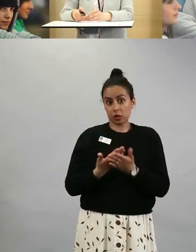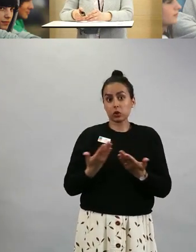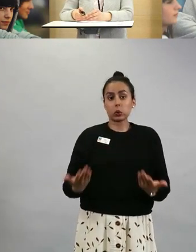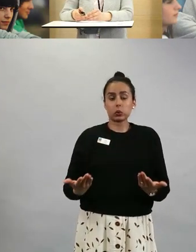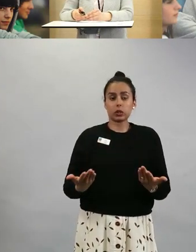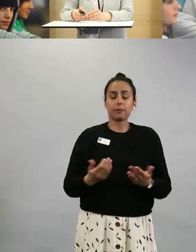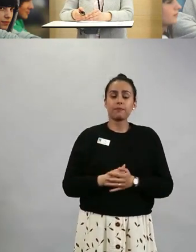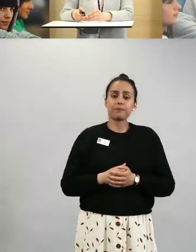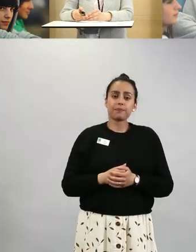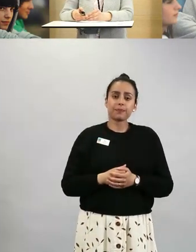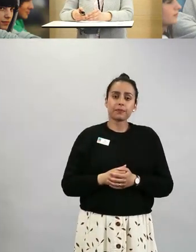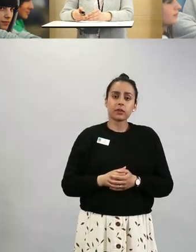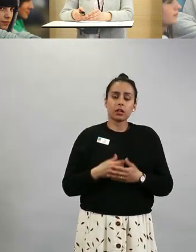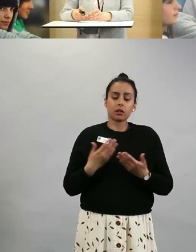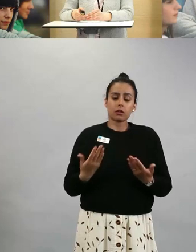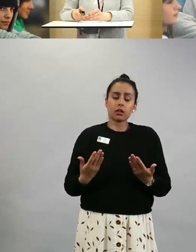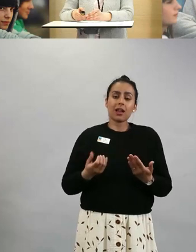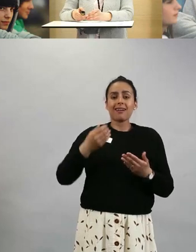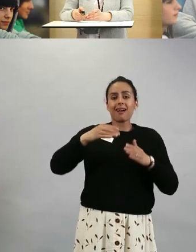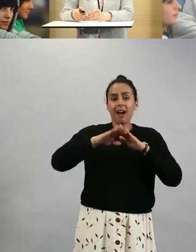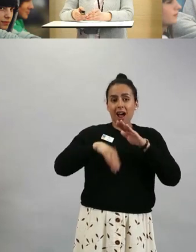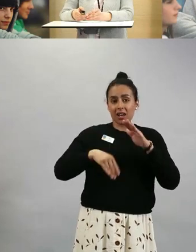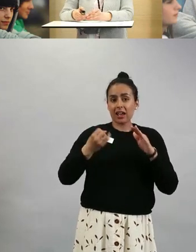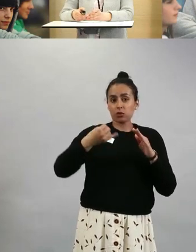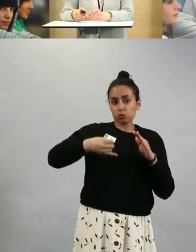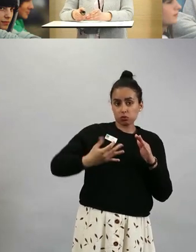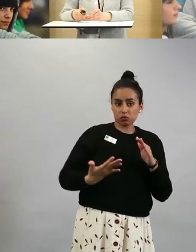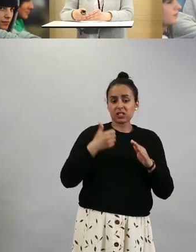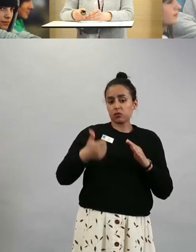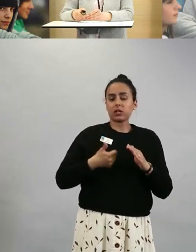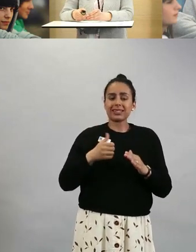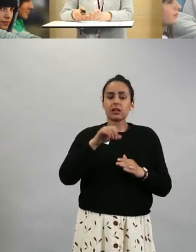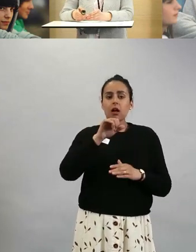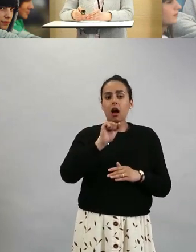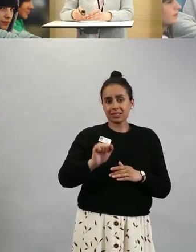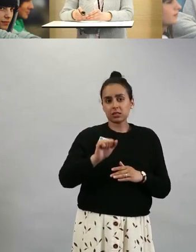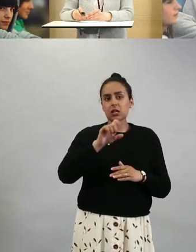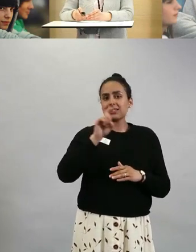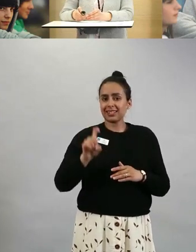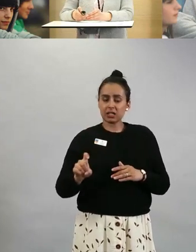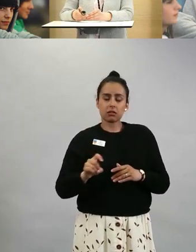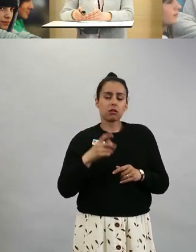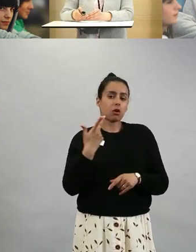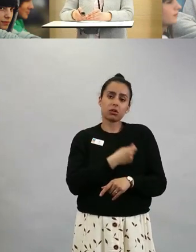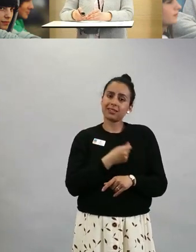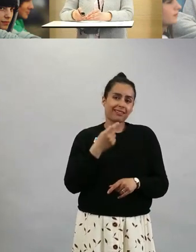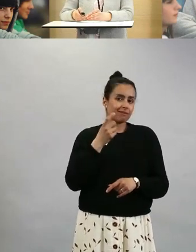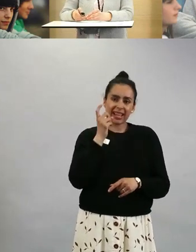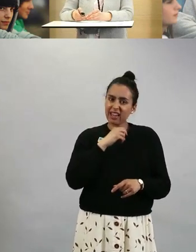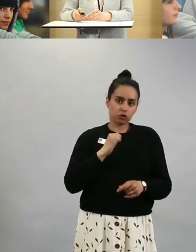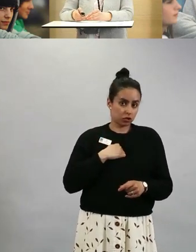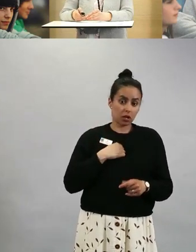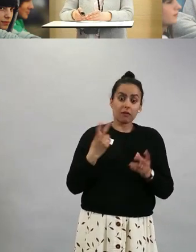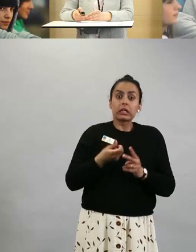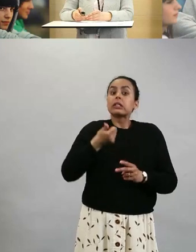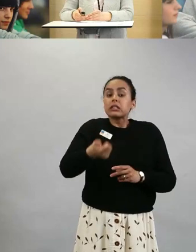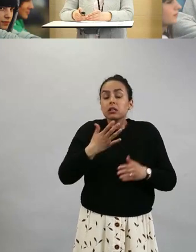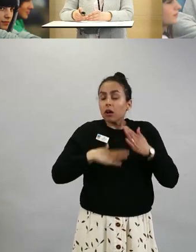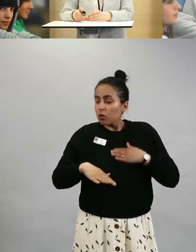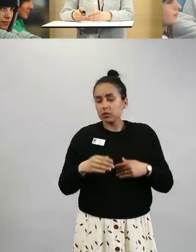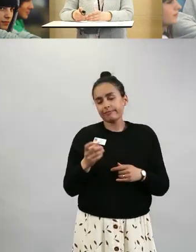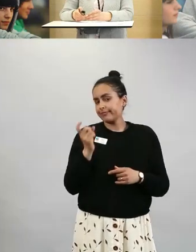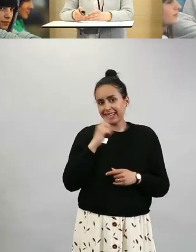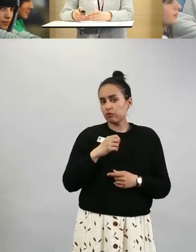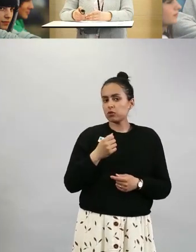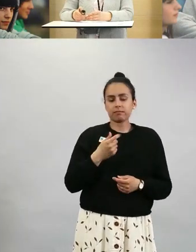on niin, että alle 65-vuotias ei voi saada AstraZenecan rokotetta, vaikka haluaisikin. No